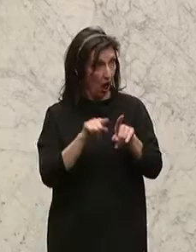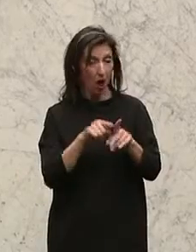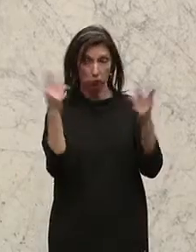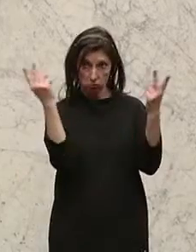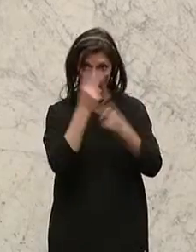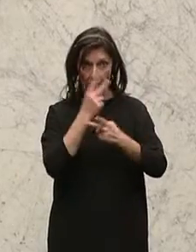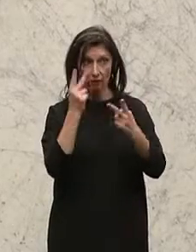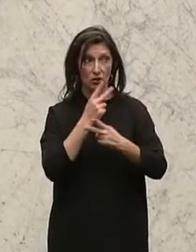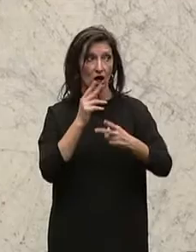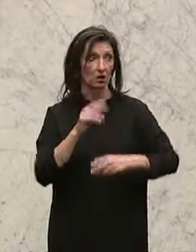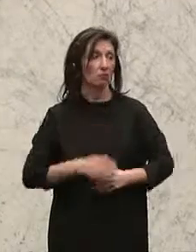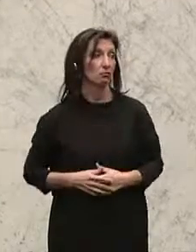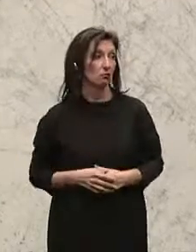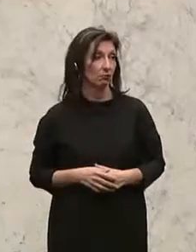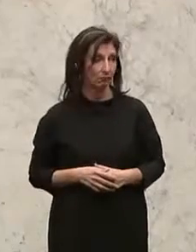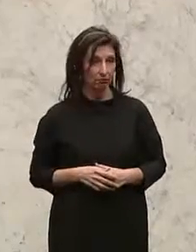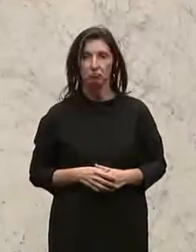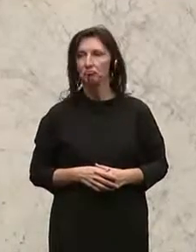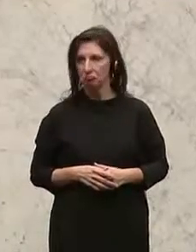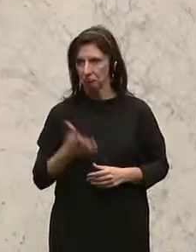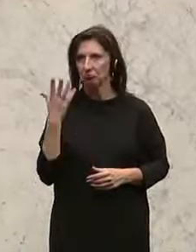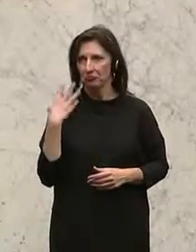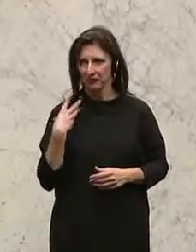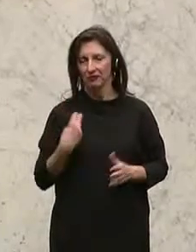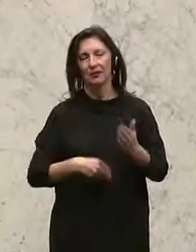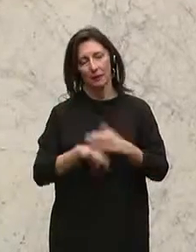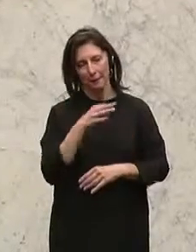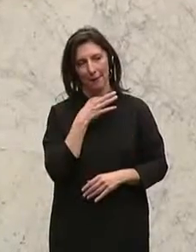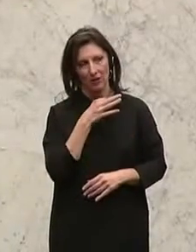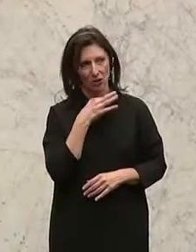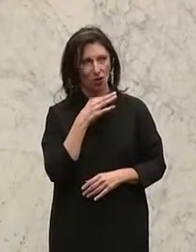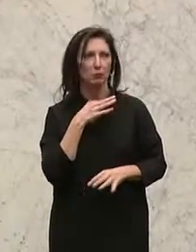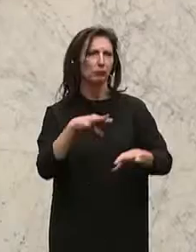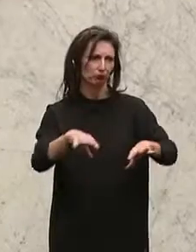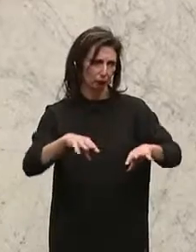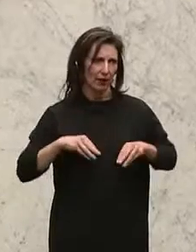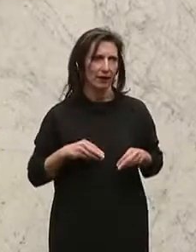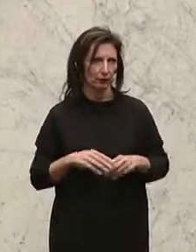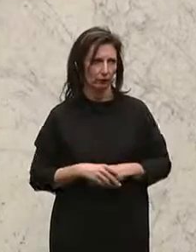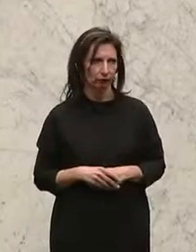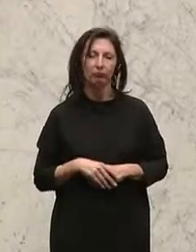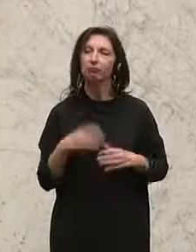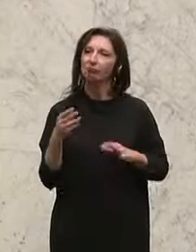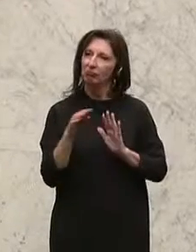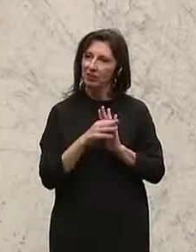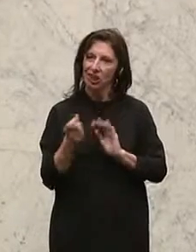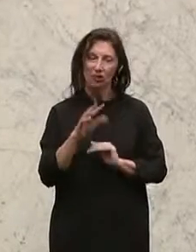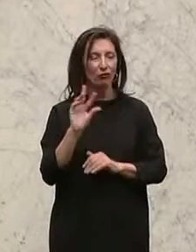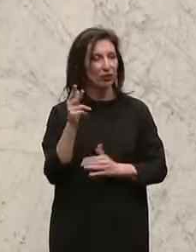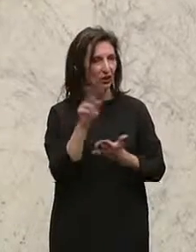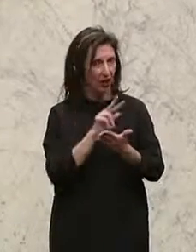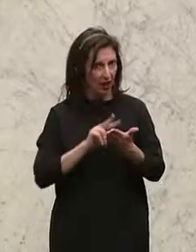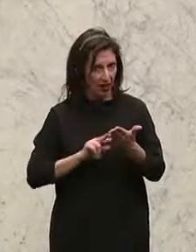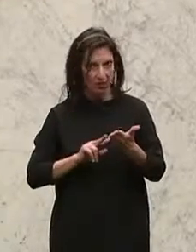Gesetzentwurf sind, ein Zeichen. Das ist wiederum mit Mehrheit angenommen. Der Gesetzentwurf ist somit auch in dritter